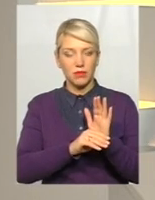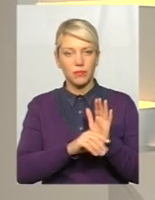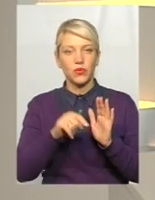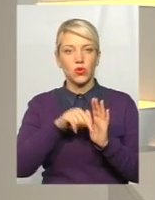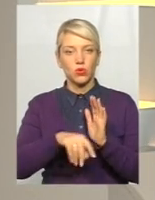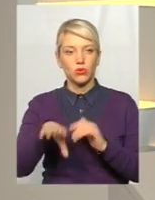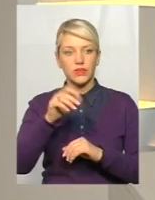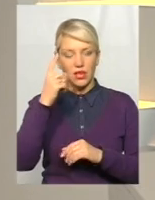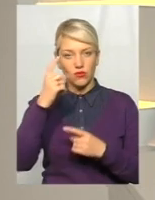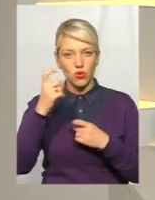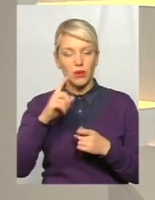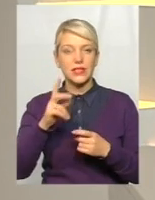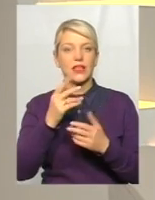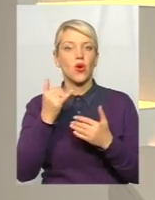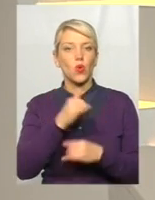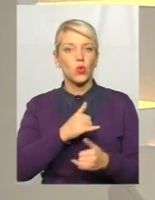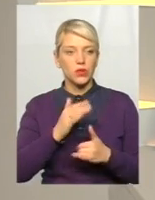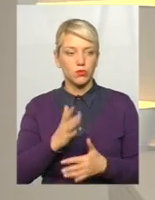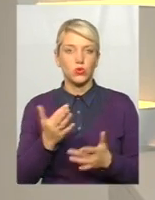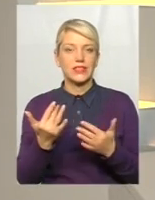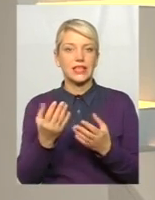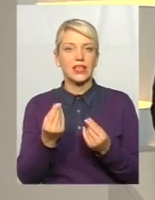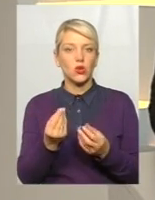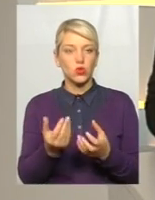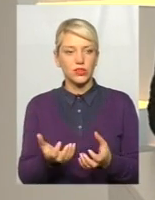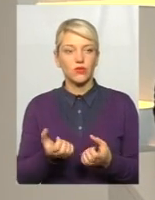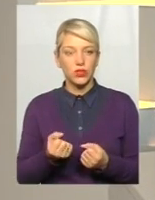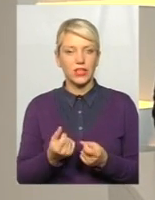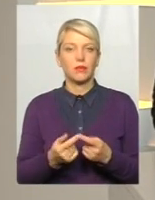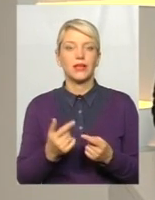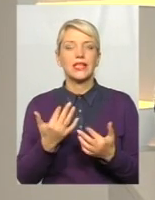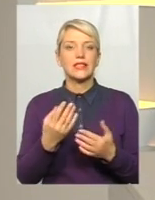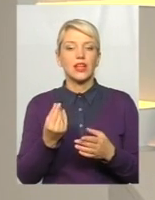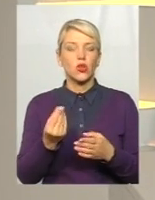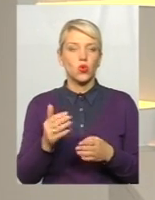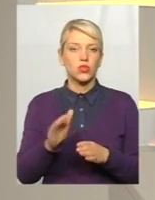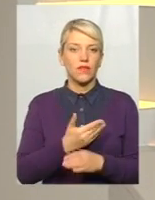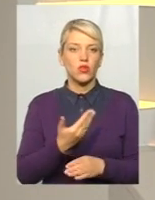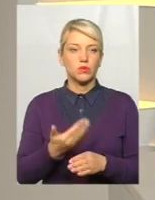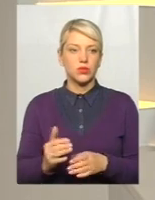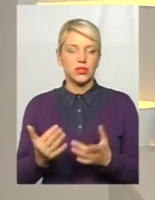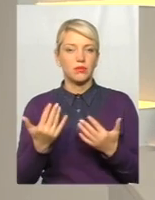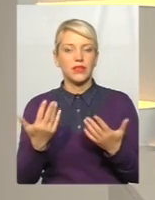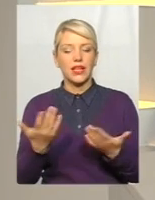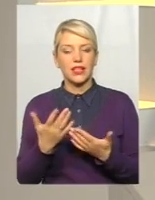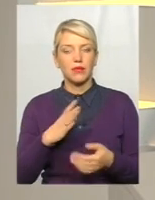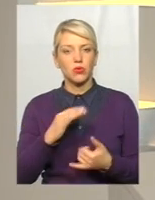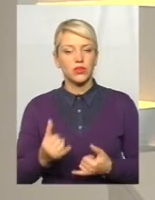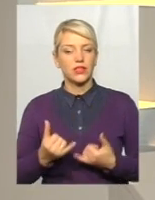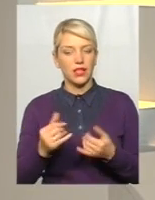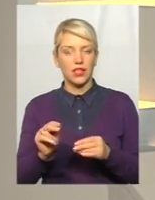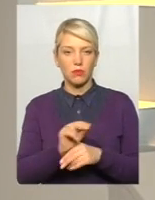тобто вся інформація куди будуть, скільки коштів отримало, куди ці кошти розподілені, які були для ремонту